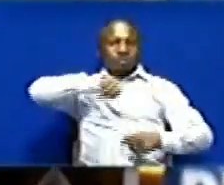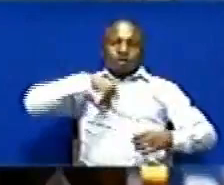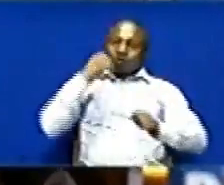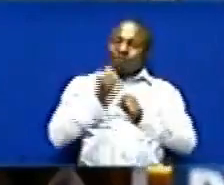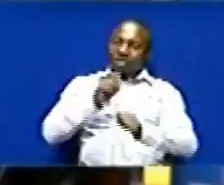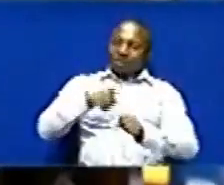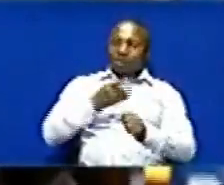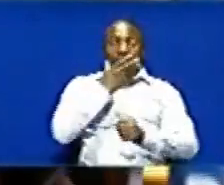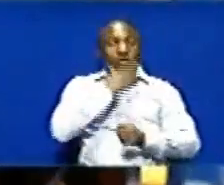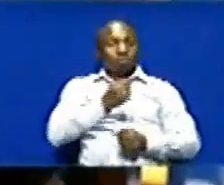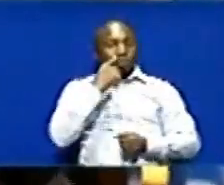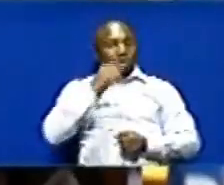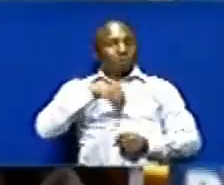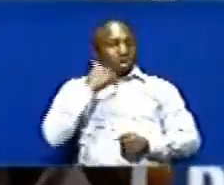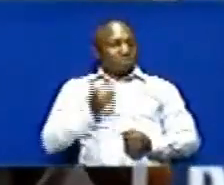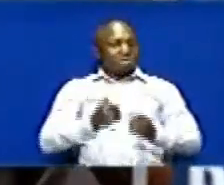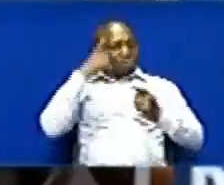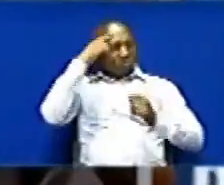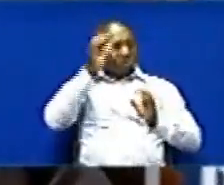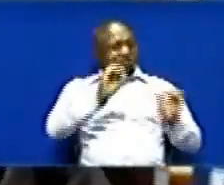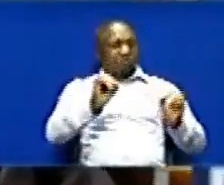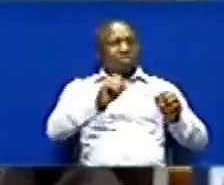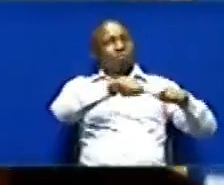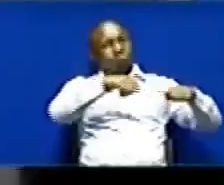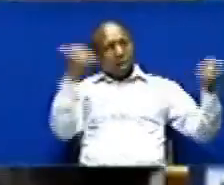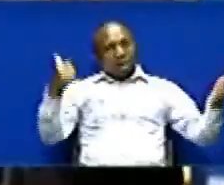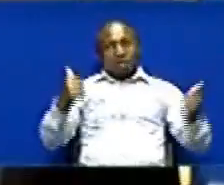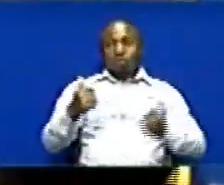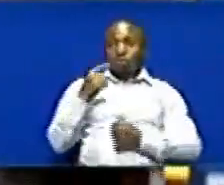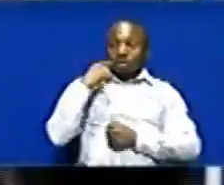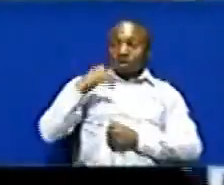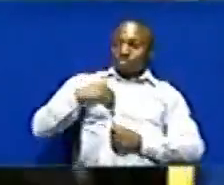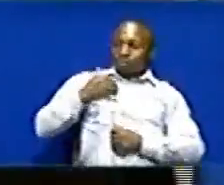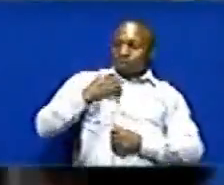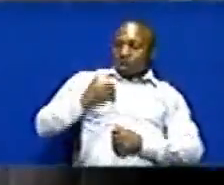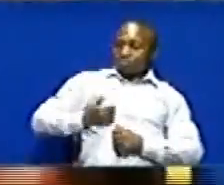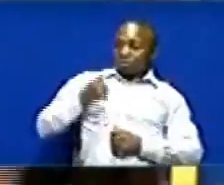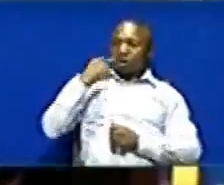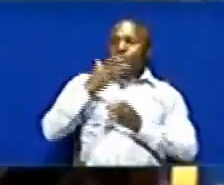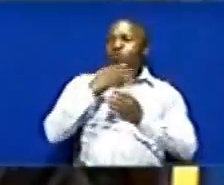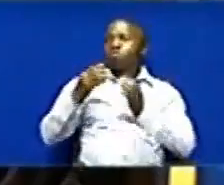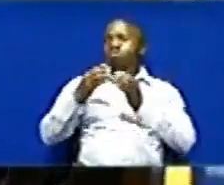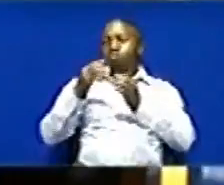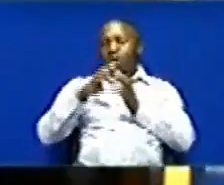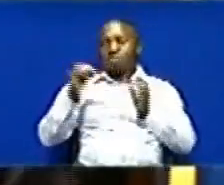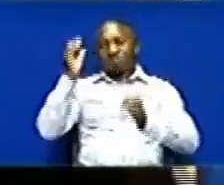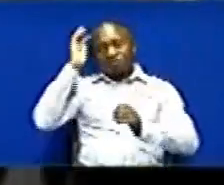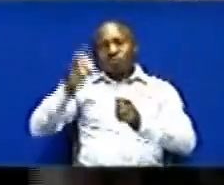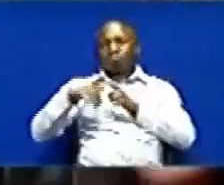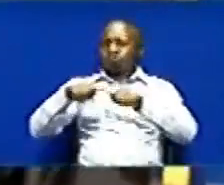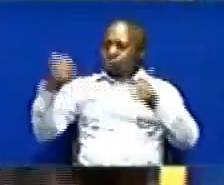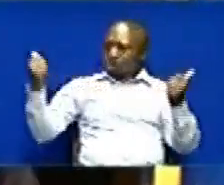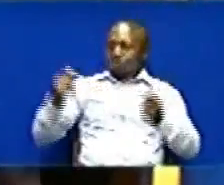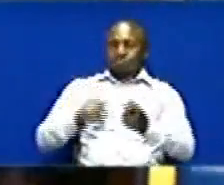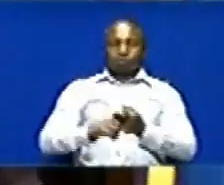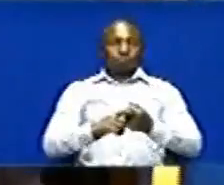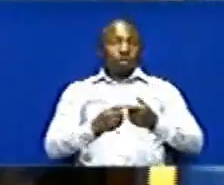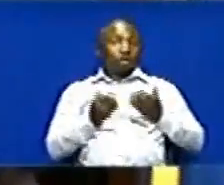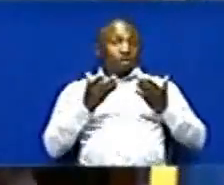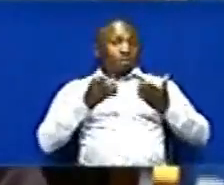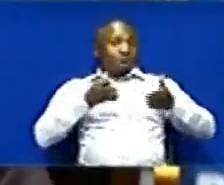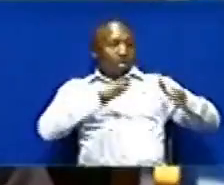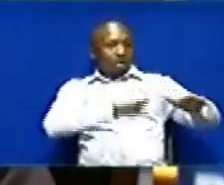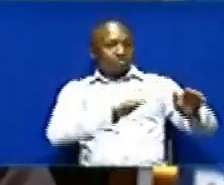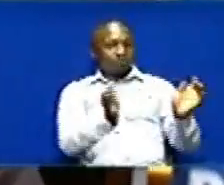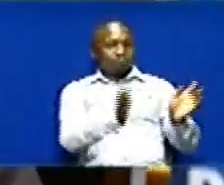Mwanaume ukeona mwanaume siyo mwaminifu wachana naa Mwanaume ukeona mwanaume siyo mwaminifu Mwini uamalehemu umefazi wa ospitali ya lufaa